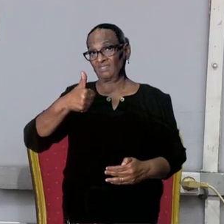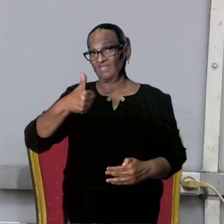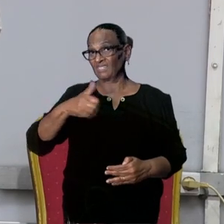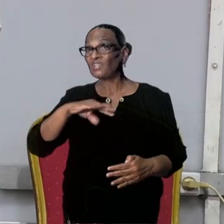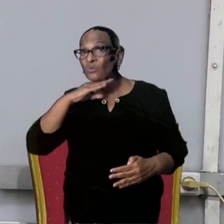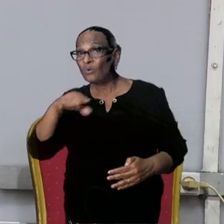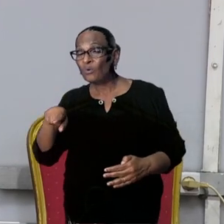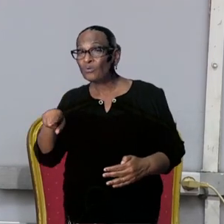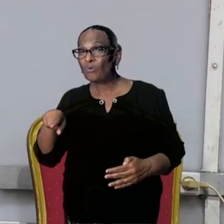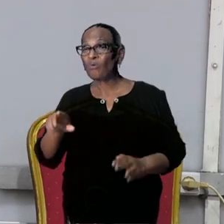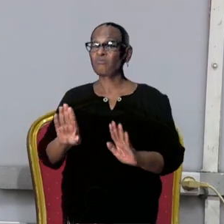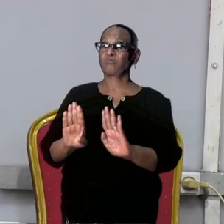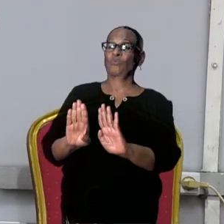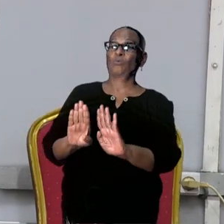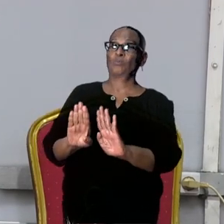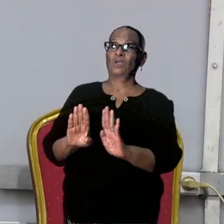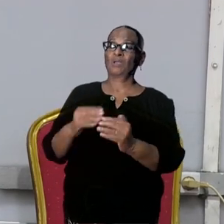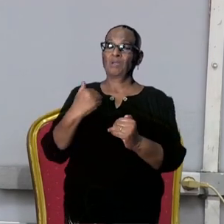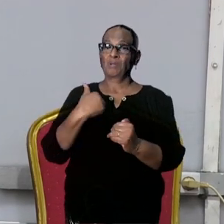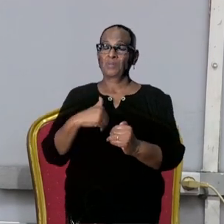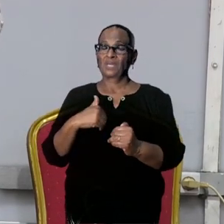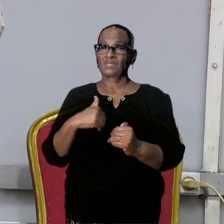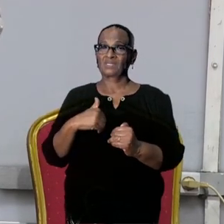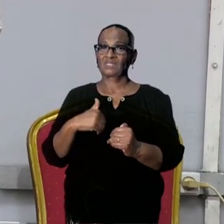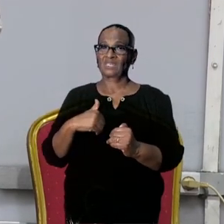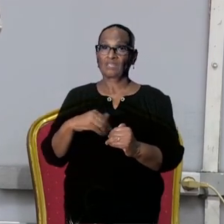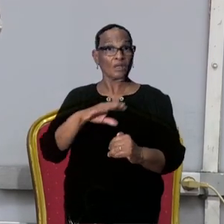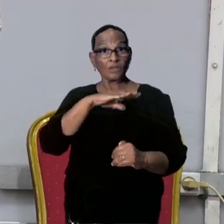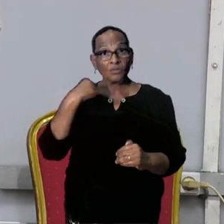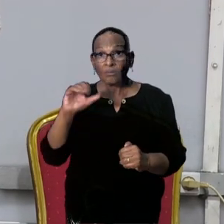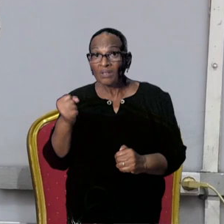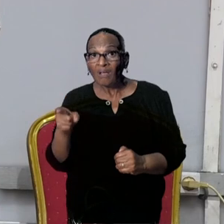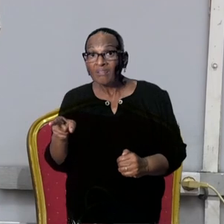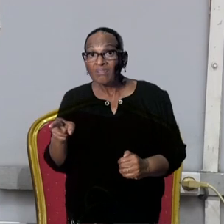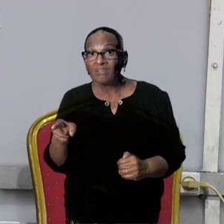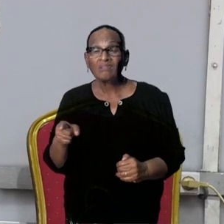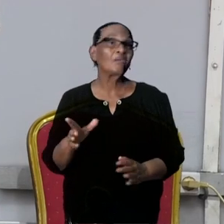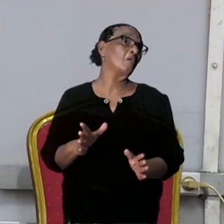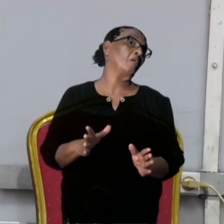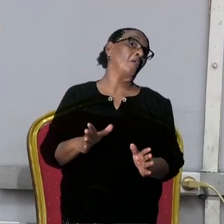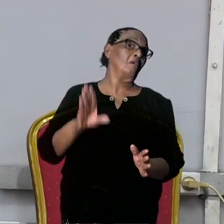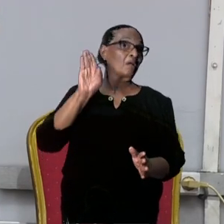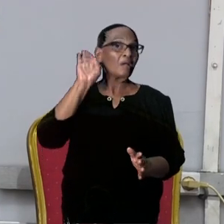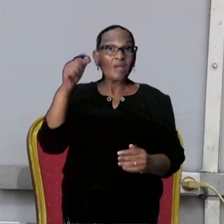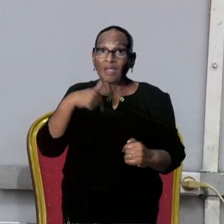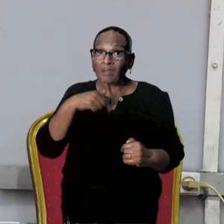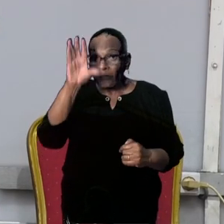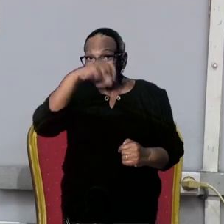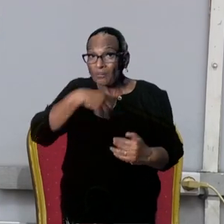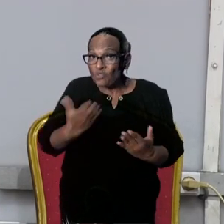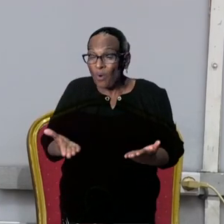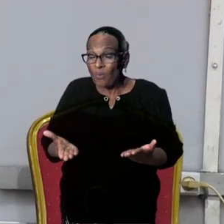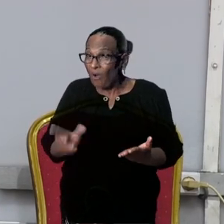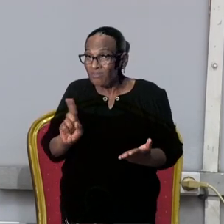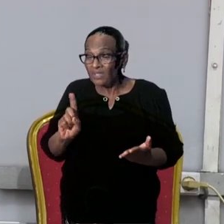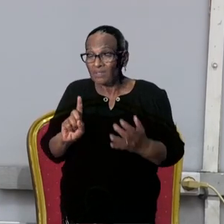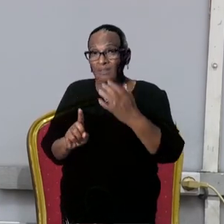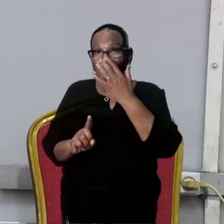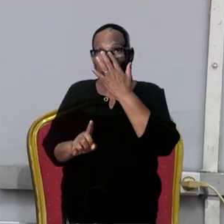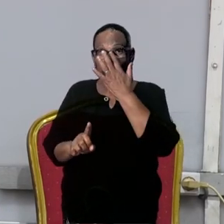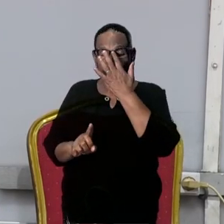het toch genoeg om te voorkomen dat mensen eraan doodgaan. Heb ik dat zo goed begrepen of niet?